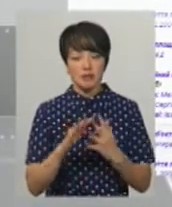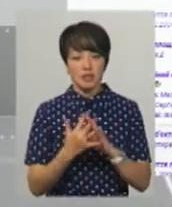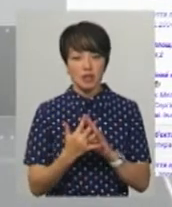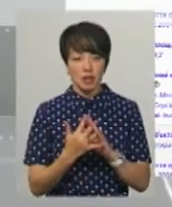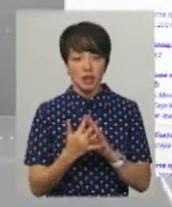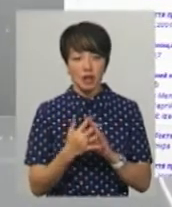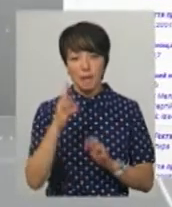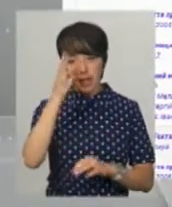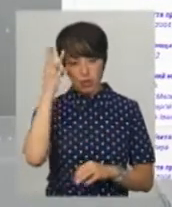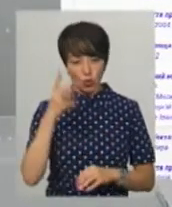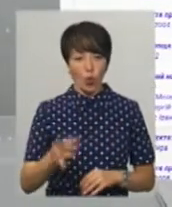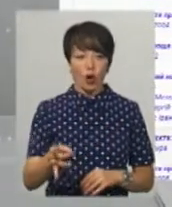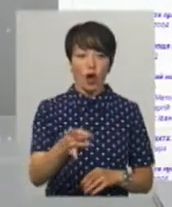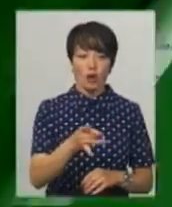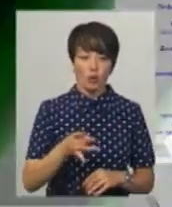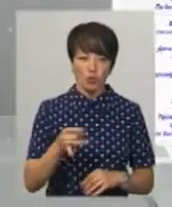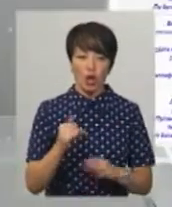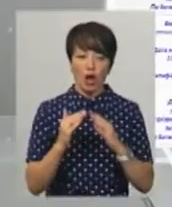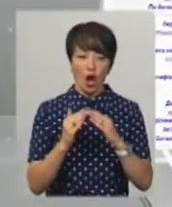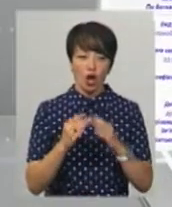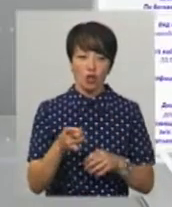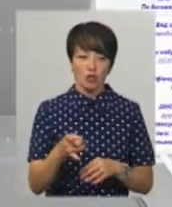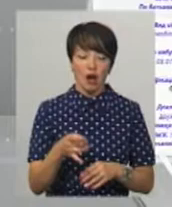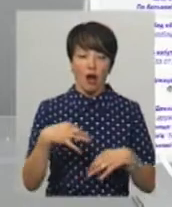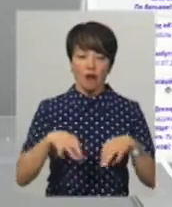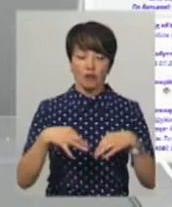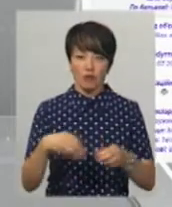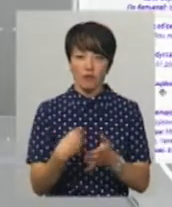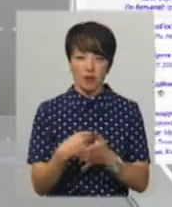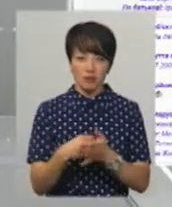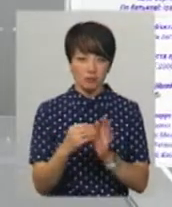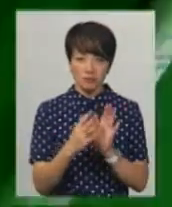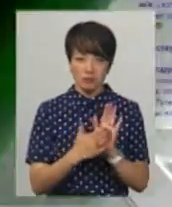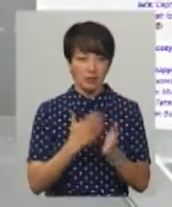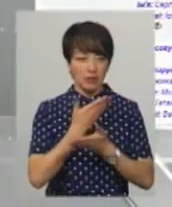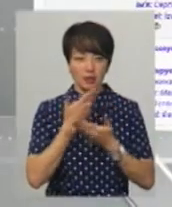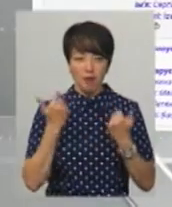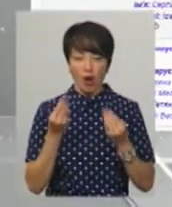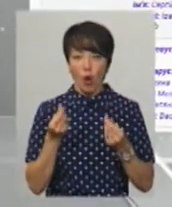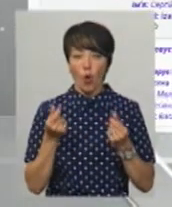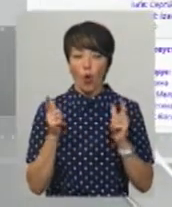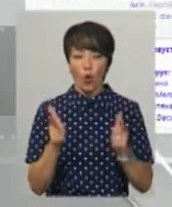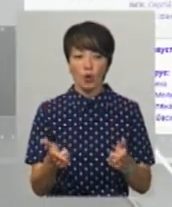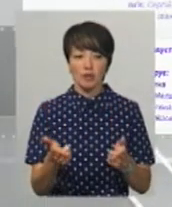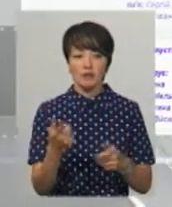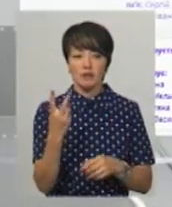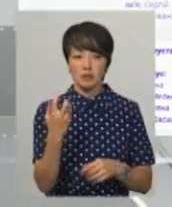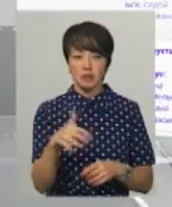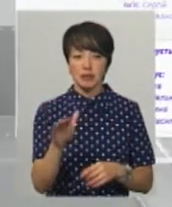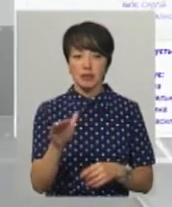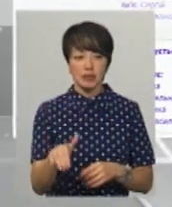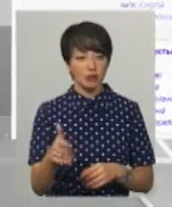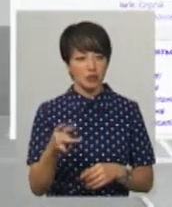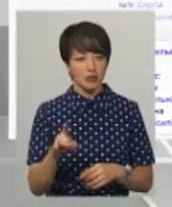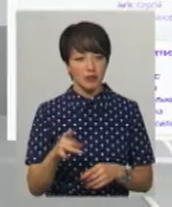Маломолинці, Хмельницького району та гараже. Автівкою, вартість якої у декларації не вказана. Готівкою у Сергія Мельника – 250 тисяч